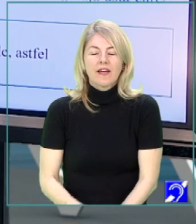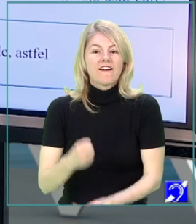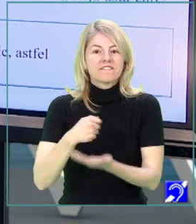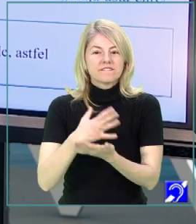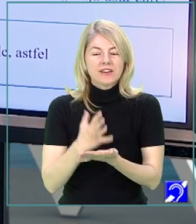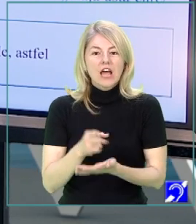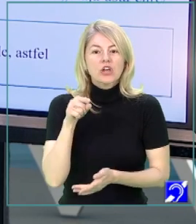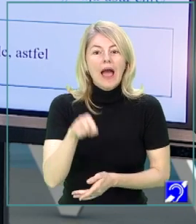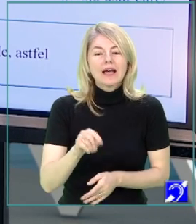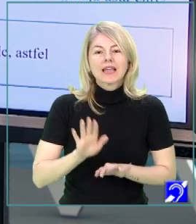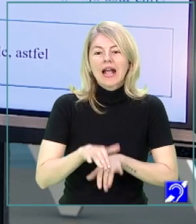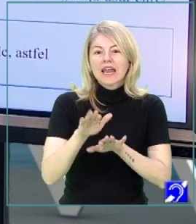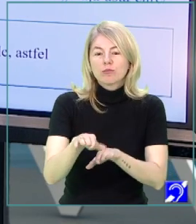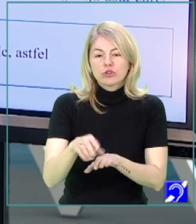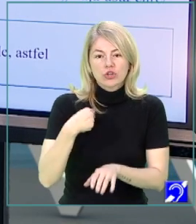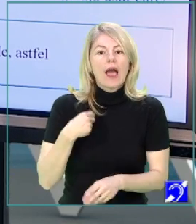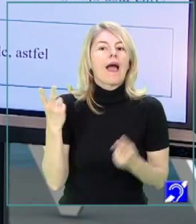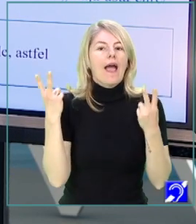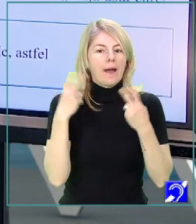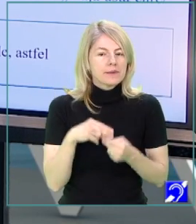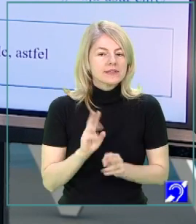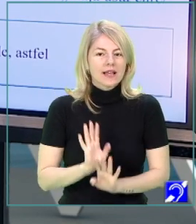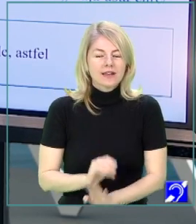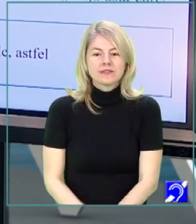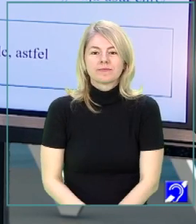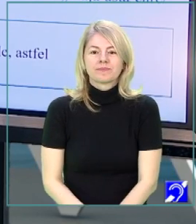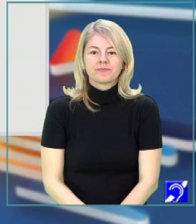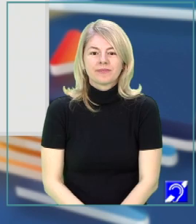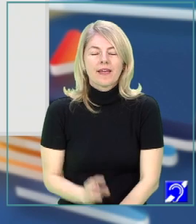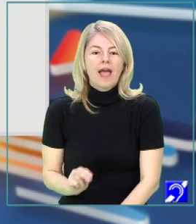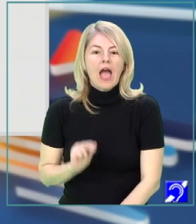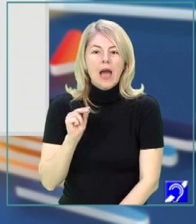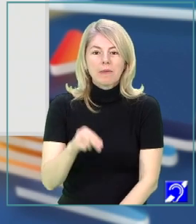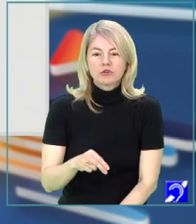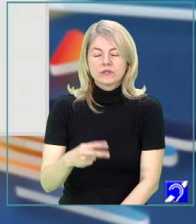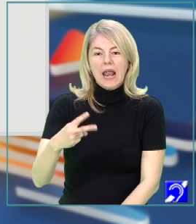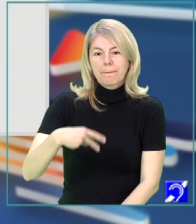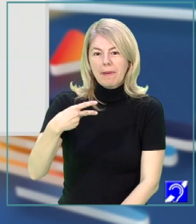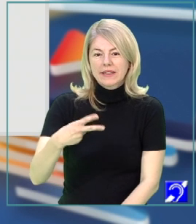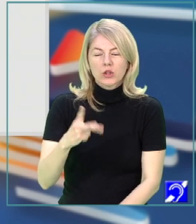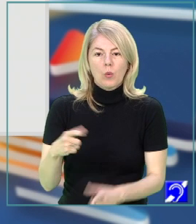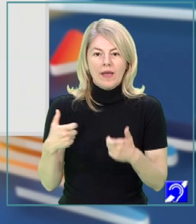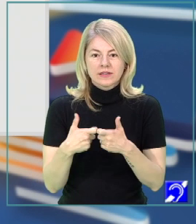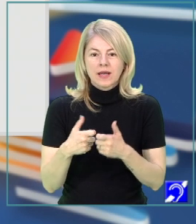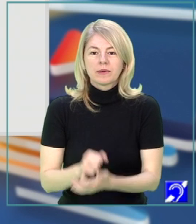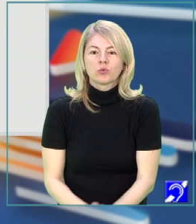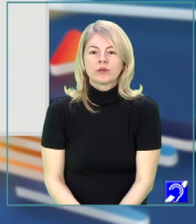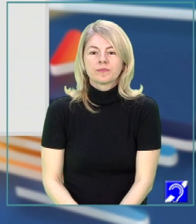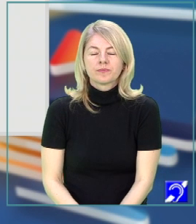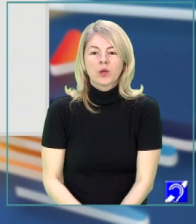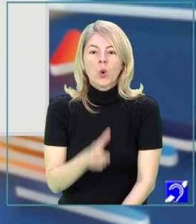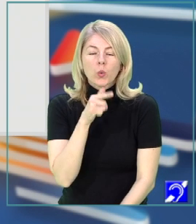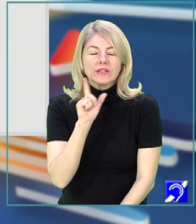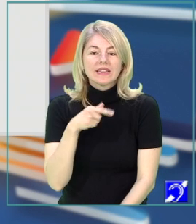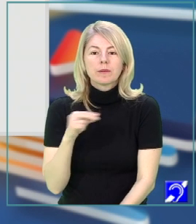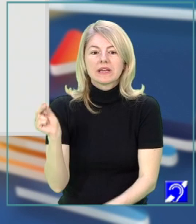vraja asta care plutește-n tot ce vezi. Bun, și am ajuns la partea a doua, secțiunea a doua subiectului întâi, unde